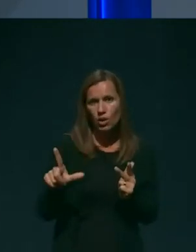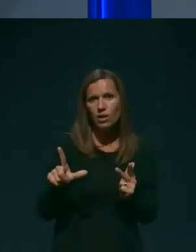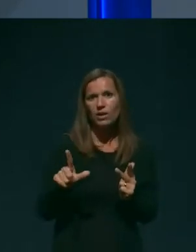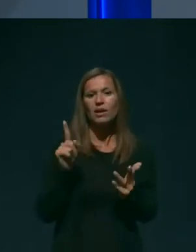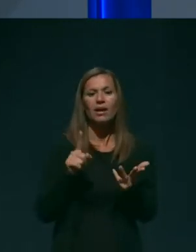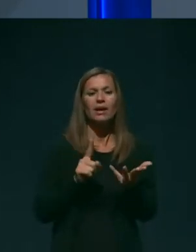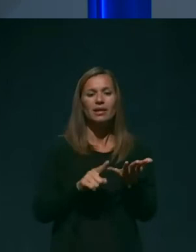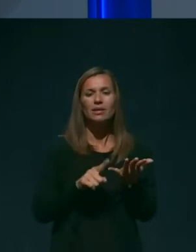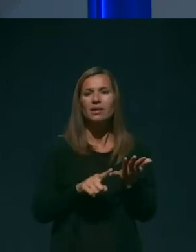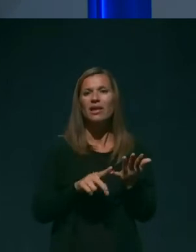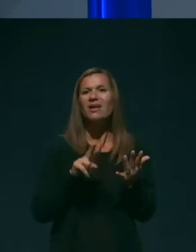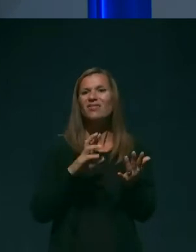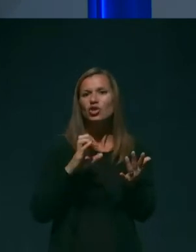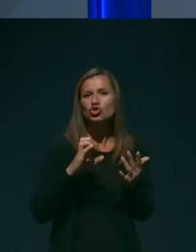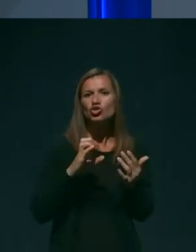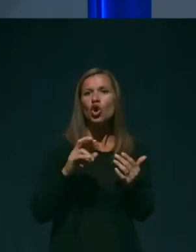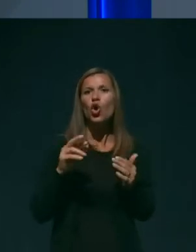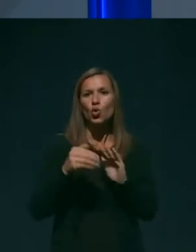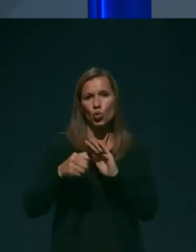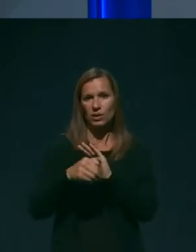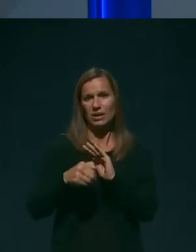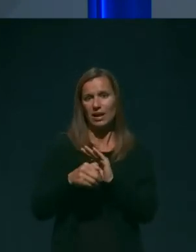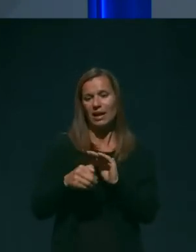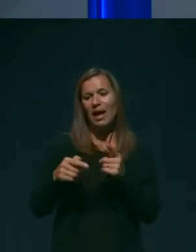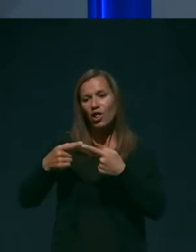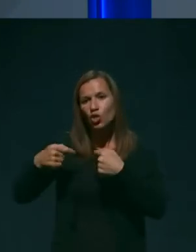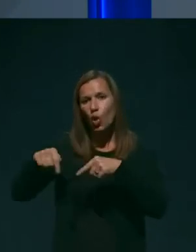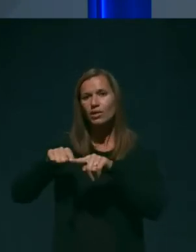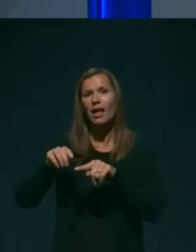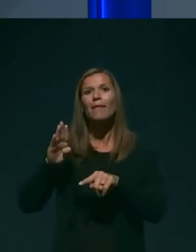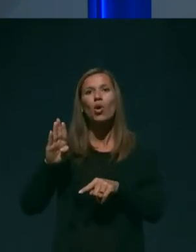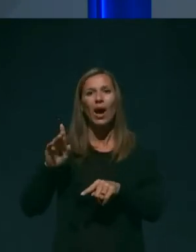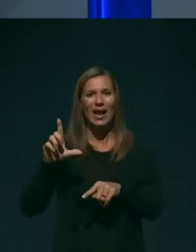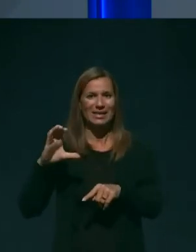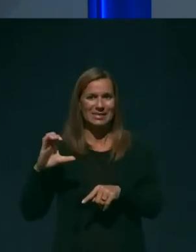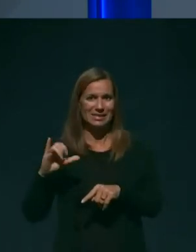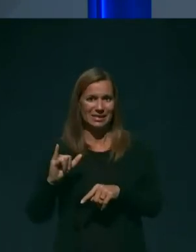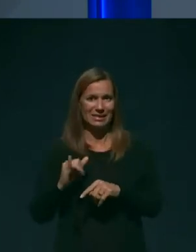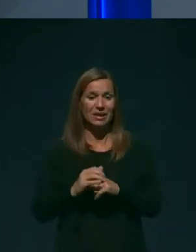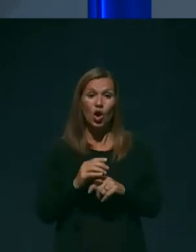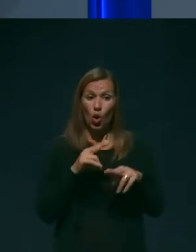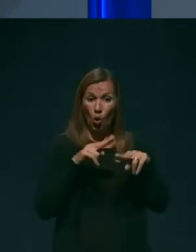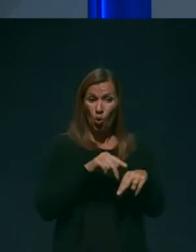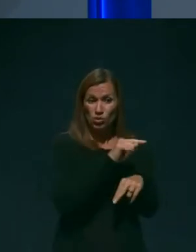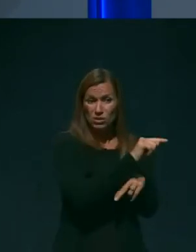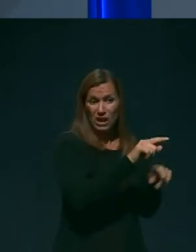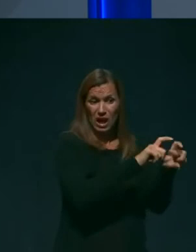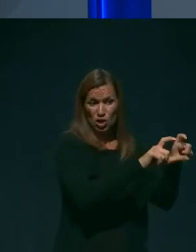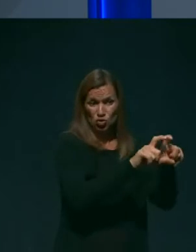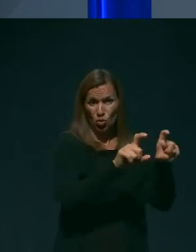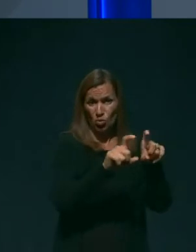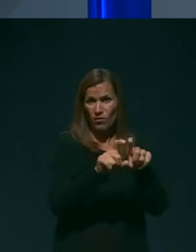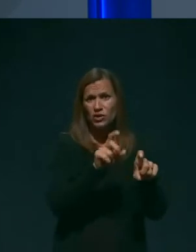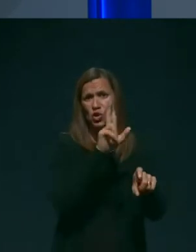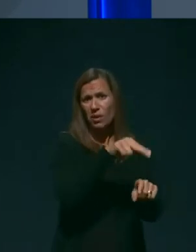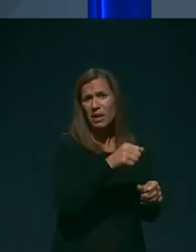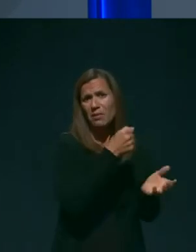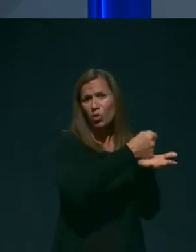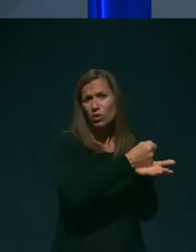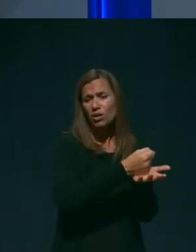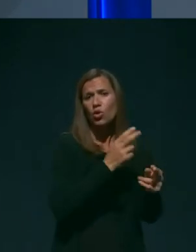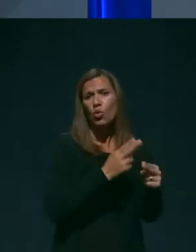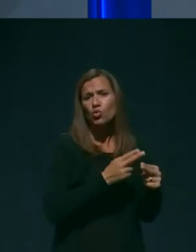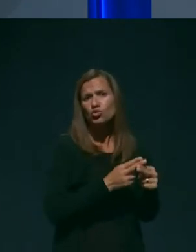domu v Vičerudnik enota Bokalci. V preostalih domovih so imeli potrjeno okušbo